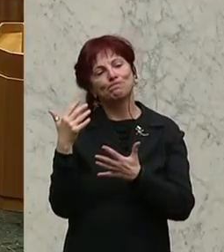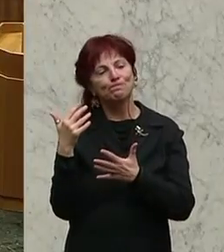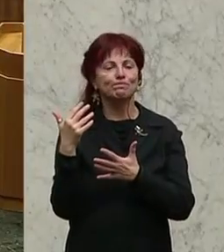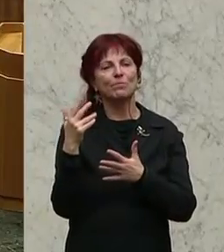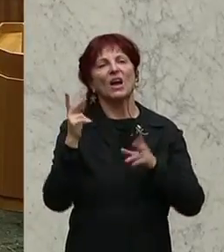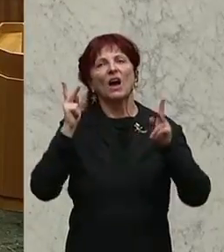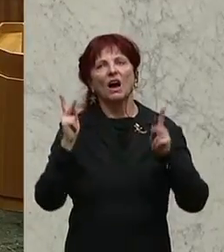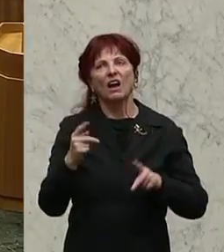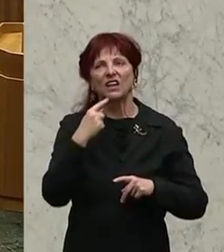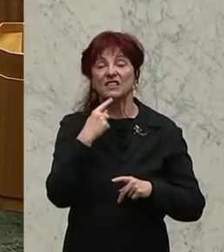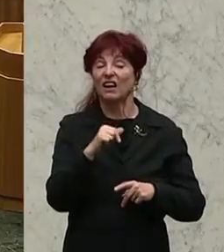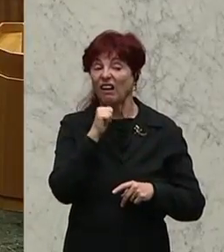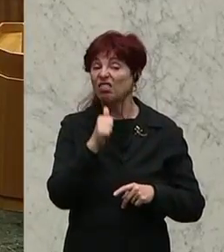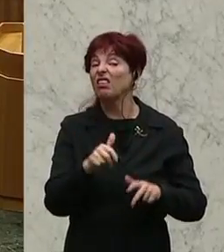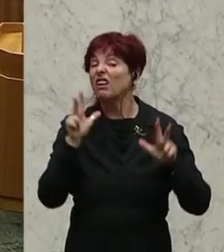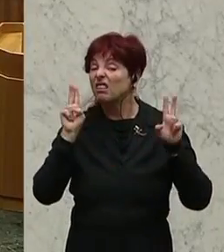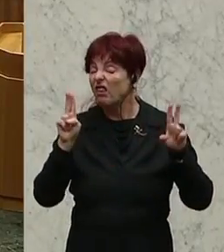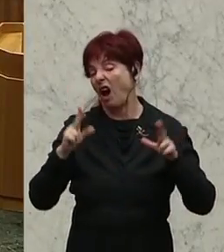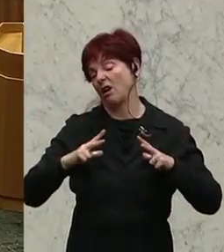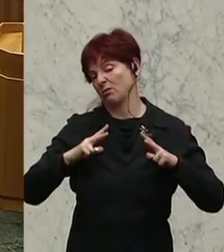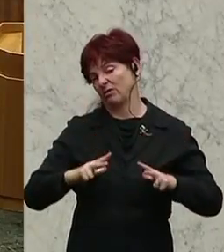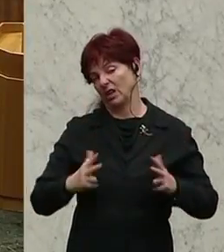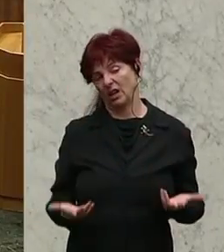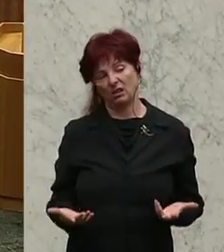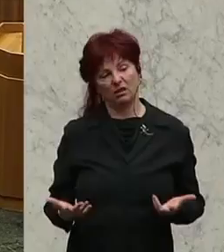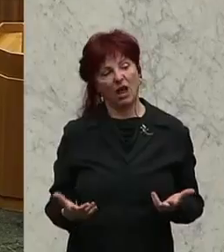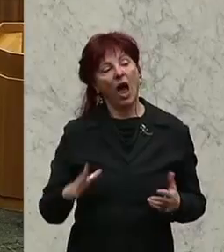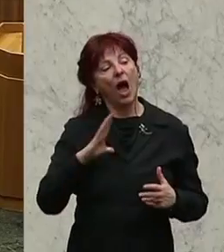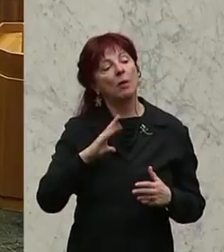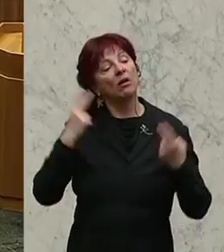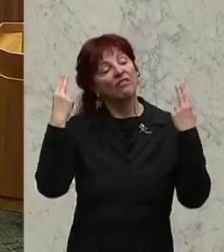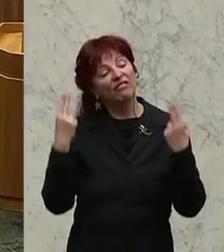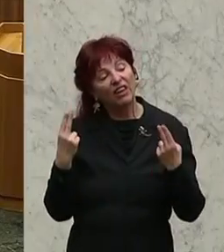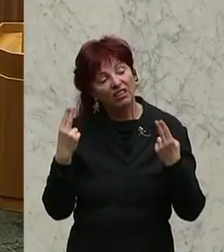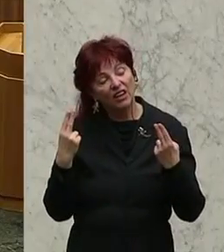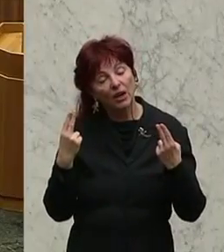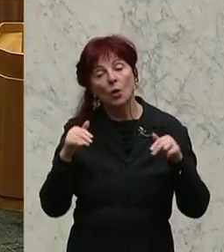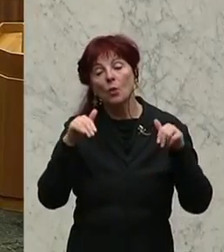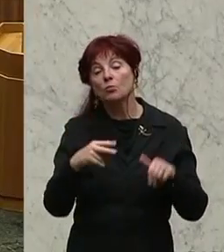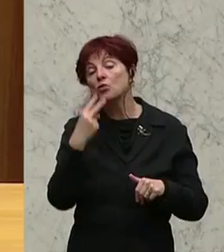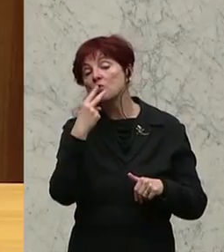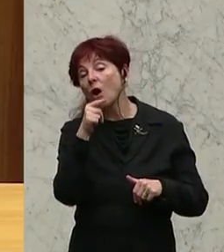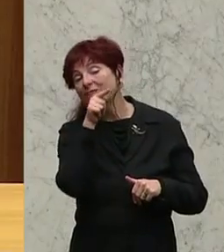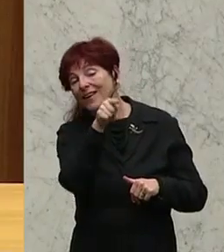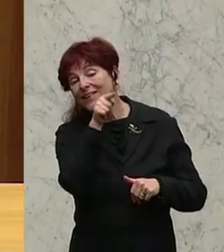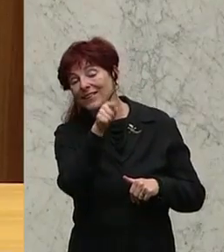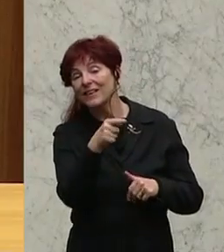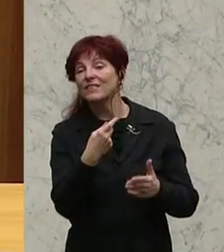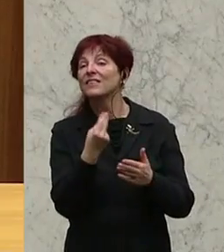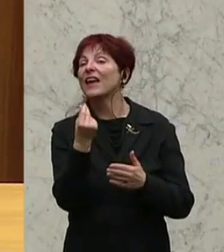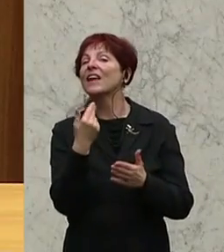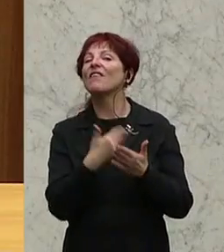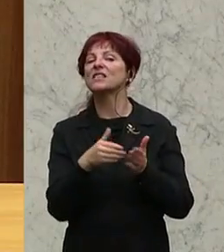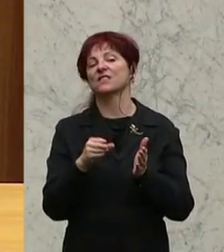sagen, es ist eigentlich nicht wirklich befriedigend. Und ich glaube, wichtig ist nur, dass man schaut, wofür wird dieser Betrag